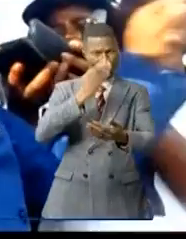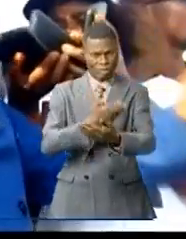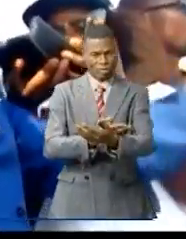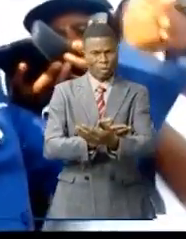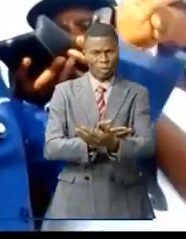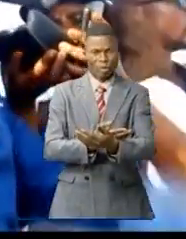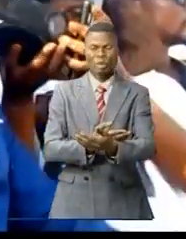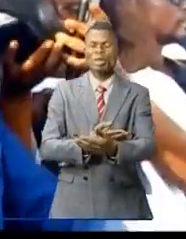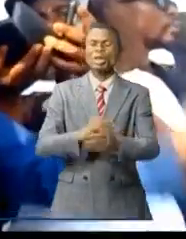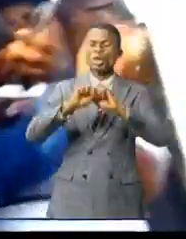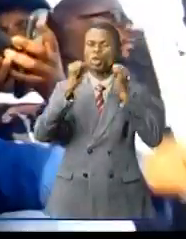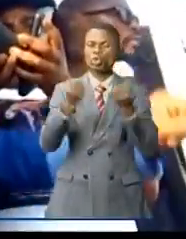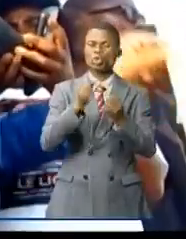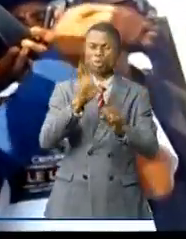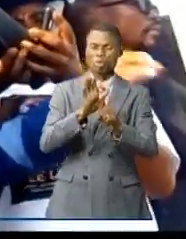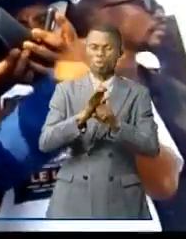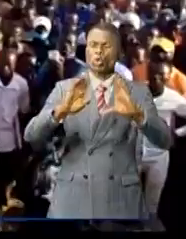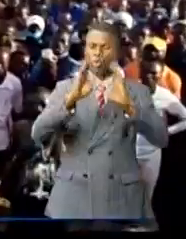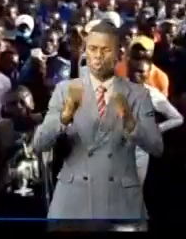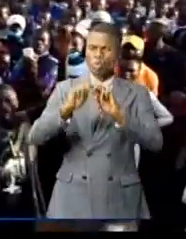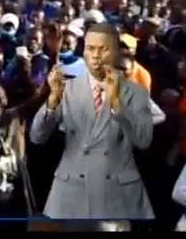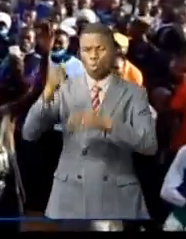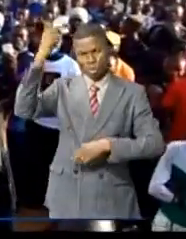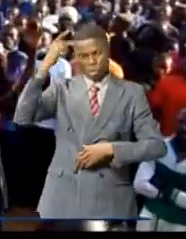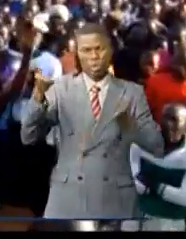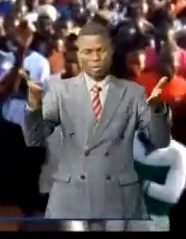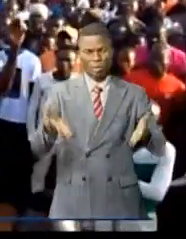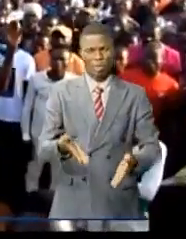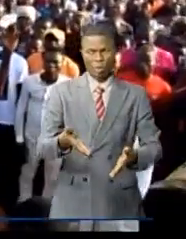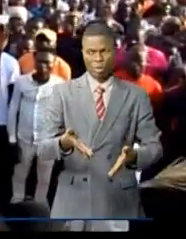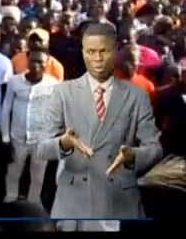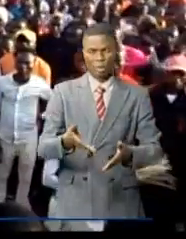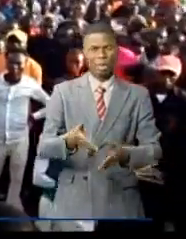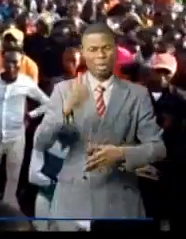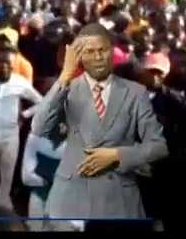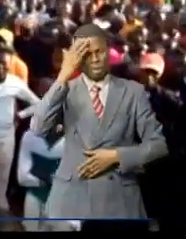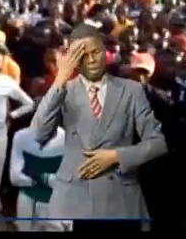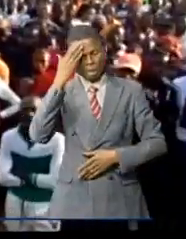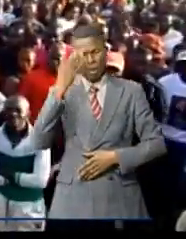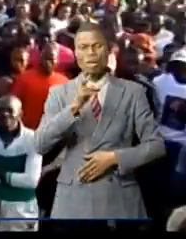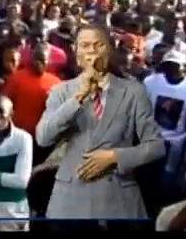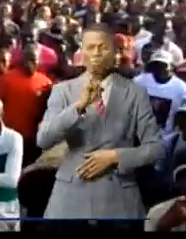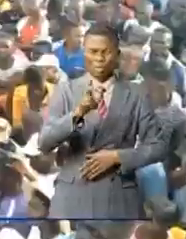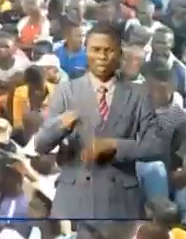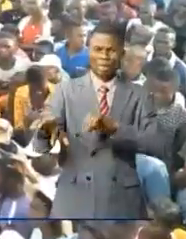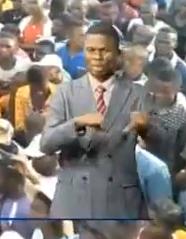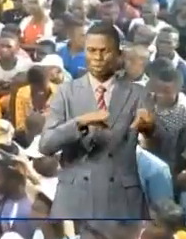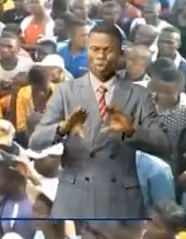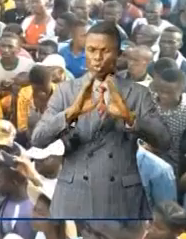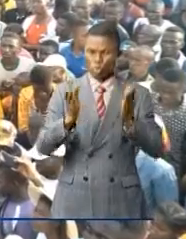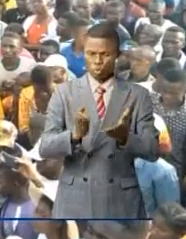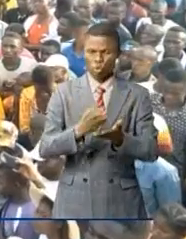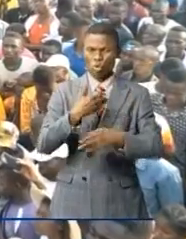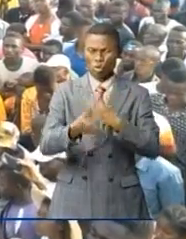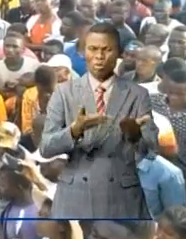socialiser positivement toutes les forces vives socio-humaines de ces coins du pays, à s'approprier et à traduire concrètement en actes les actes phares